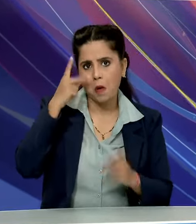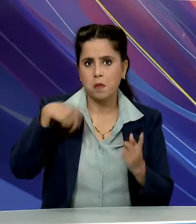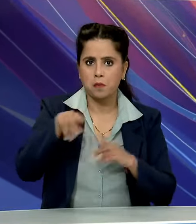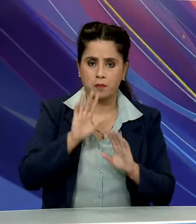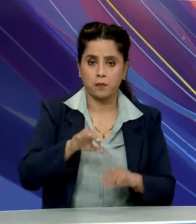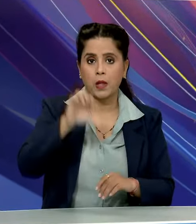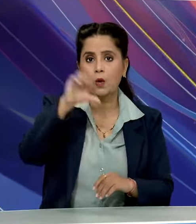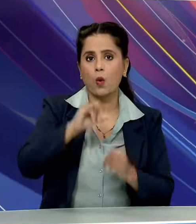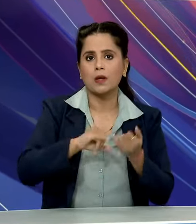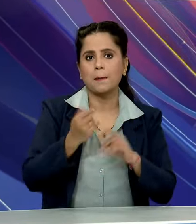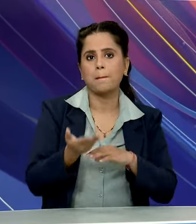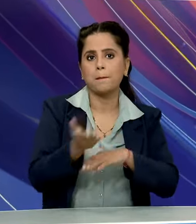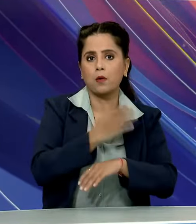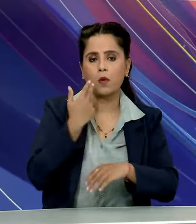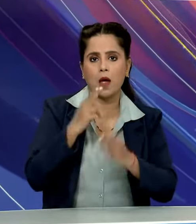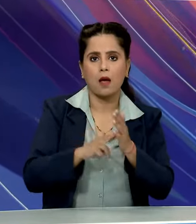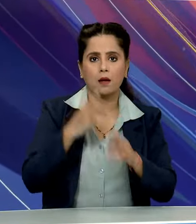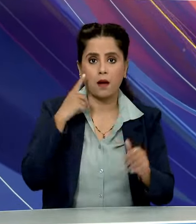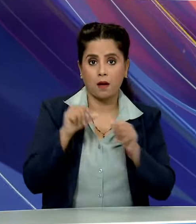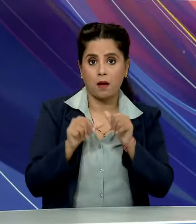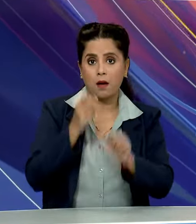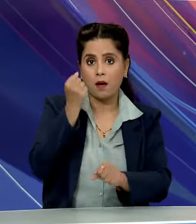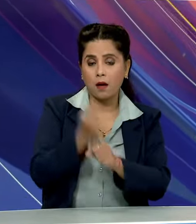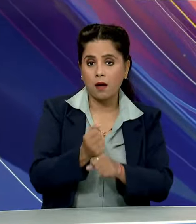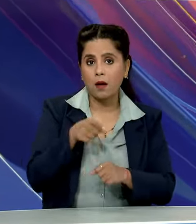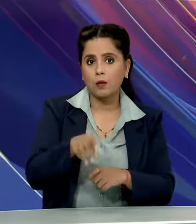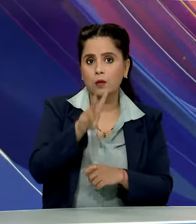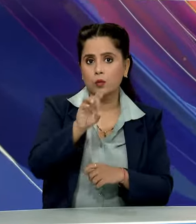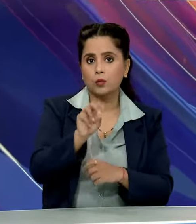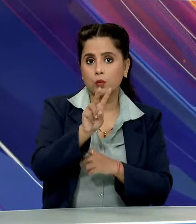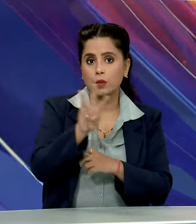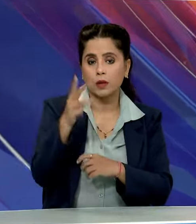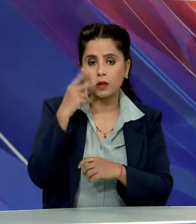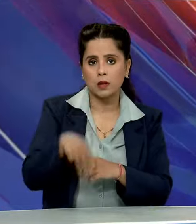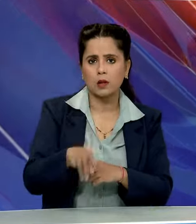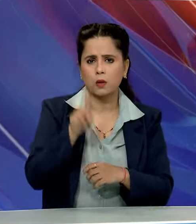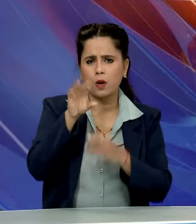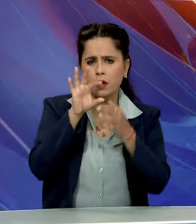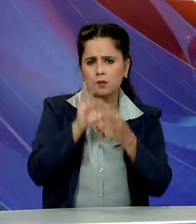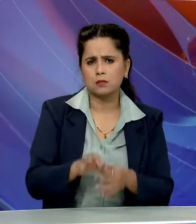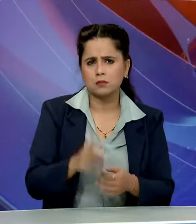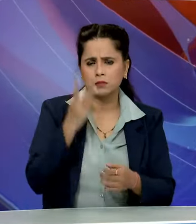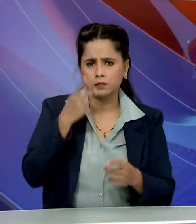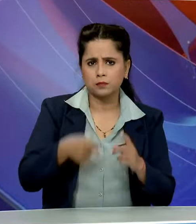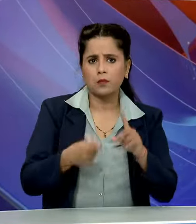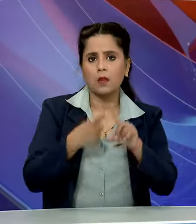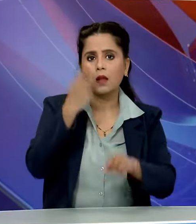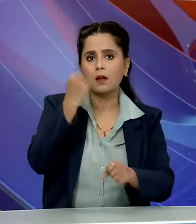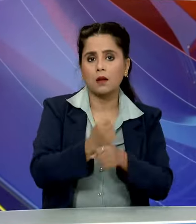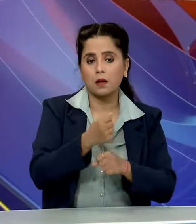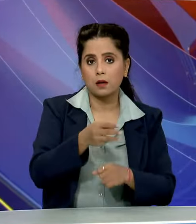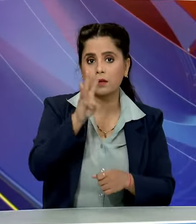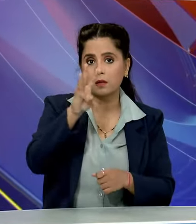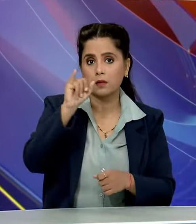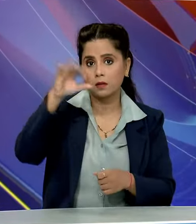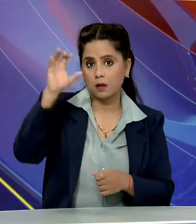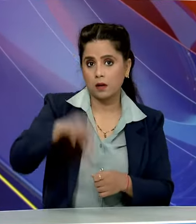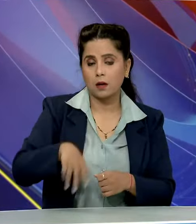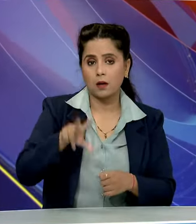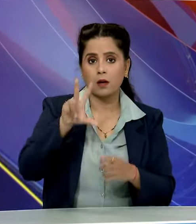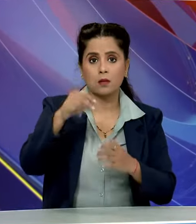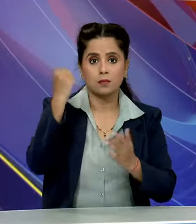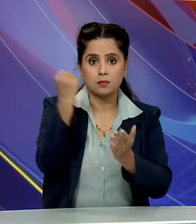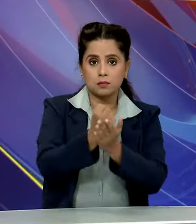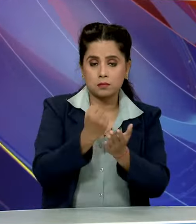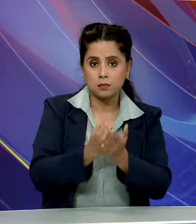9 सितंबर को एन आईये ने अगस्त 2023 के एक मामले के संबंध में तेलंगाना और 36 कडवे